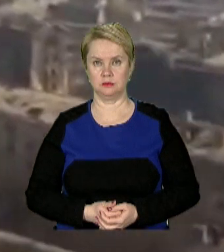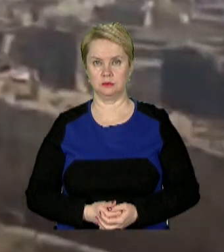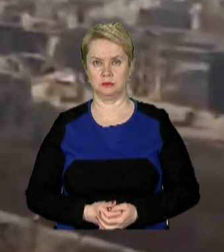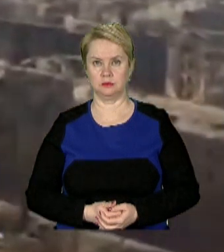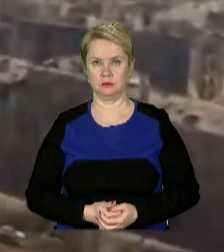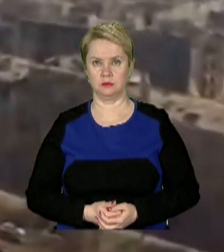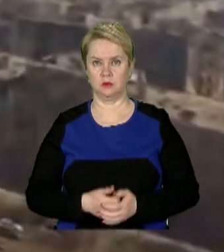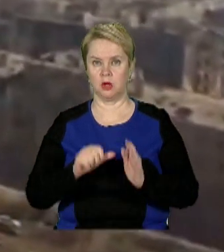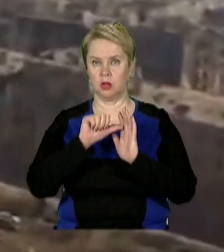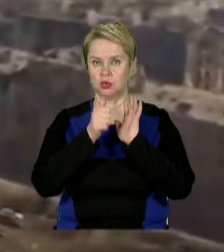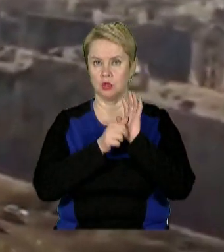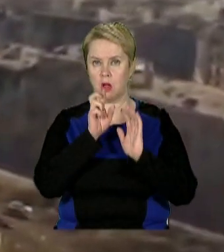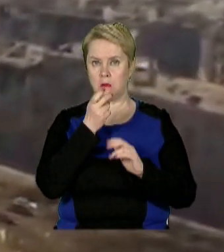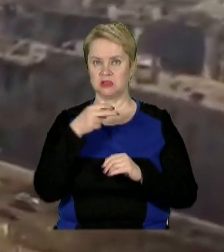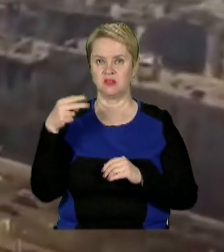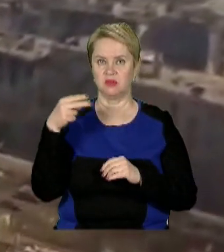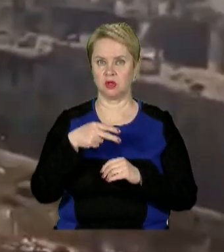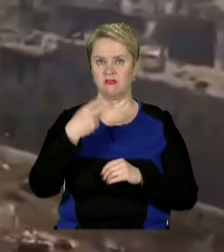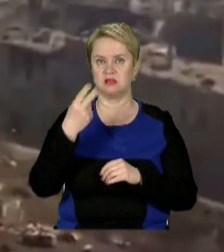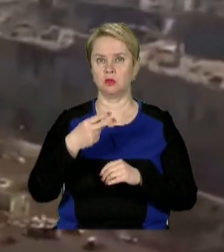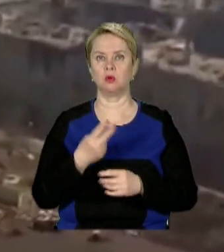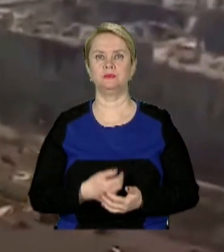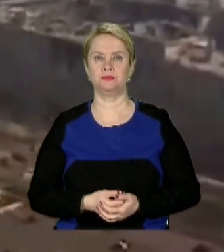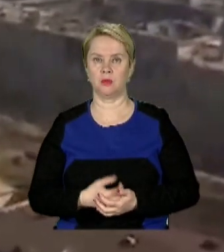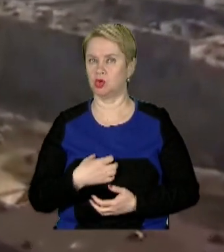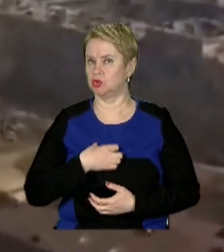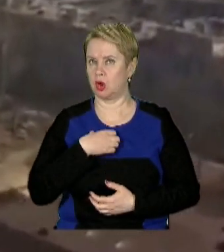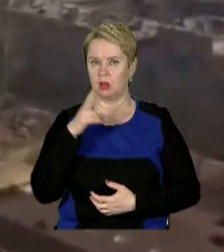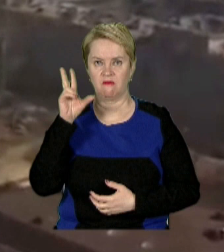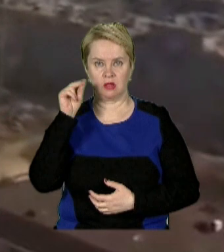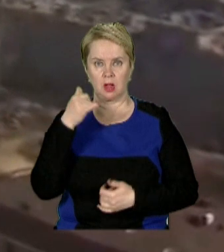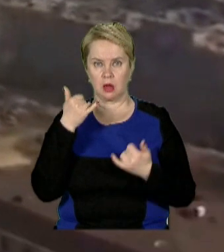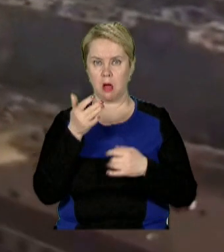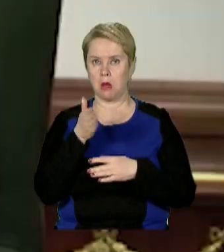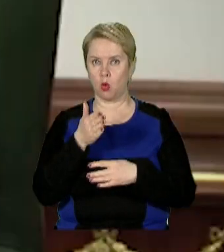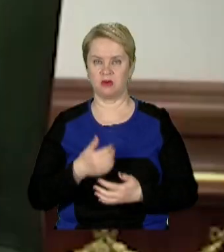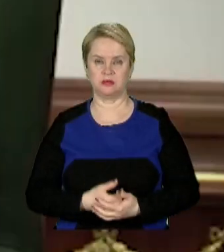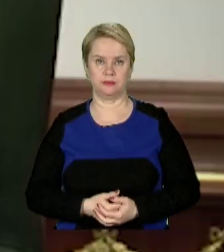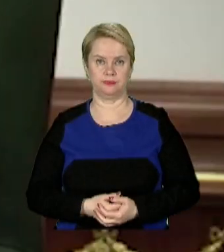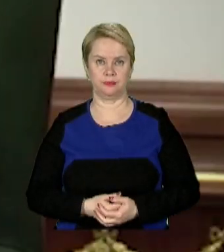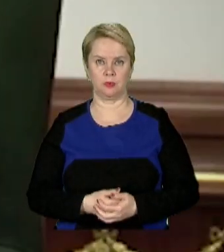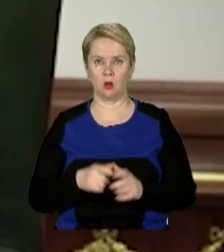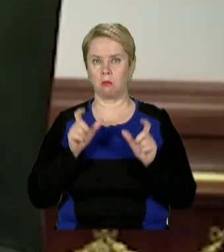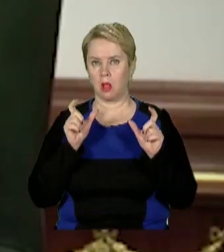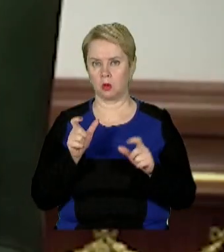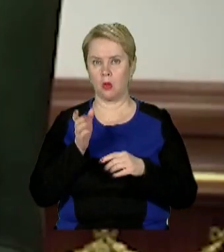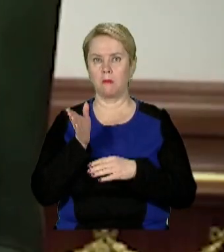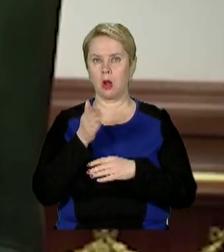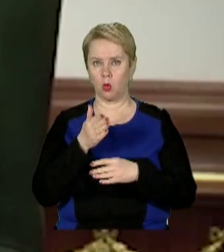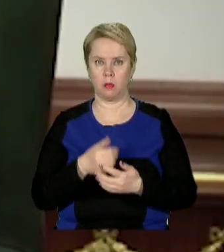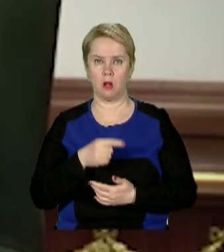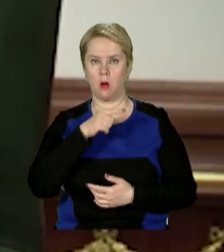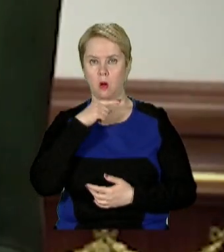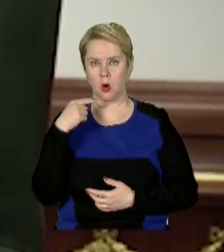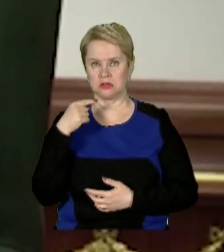16 березня 2022 року – жахлива дата для маріупольців. У блокадному Маріуполі